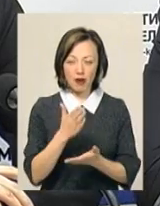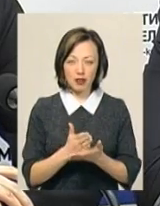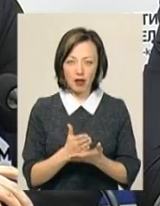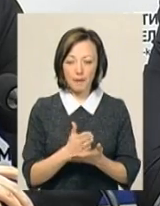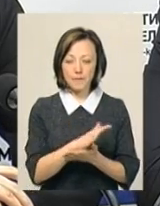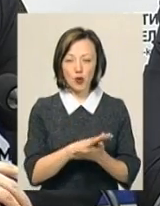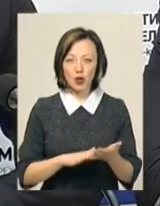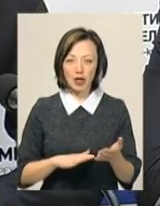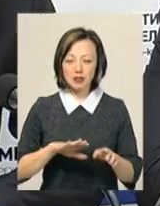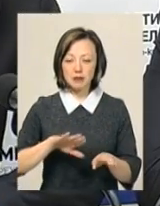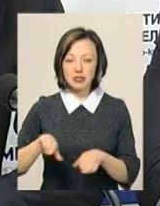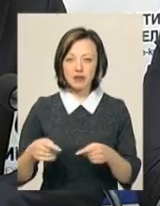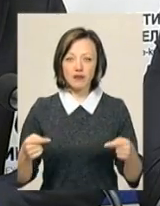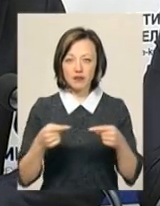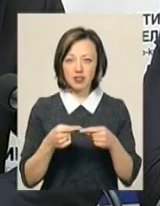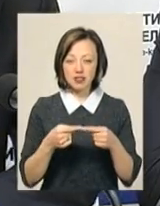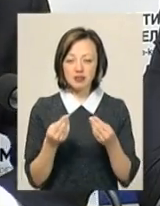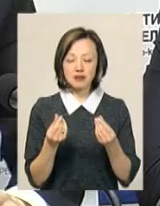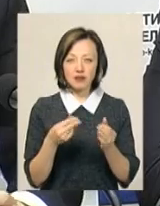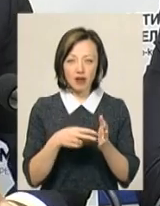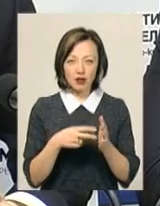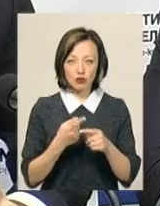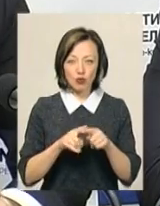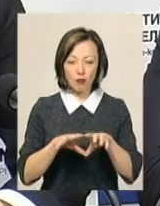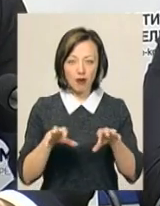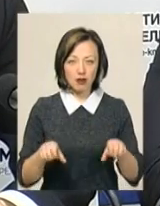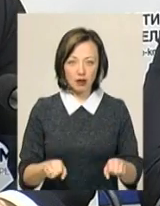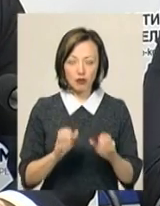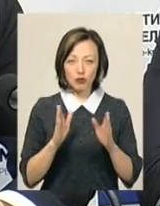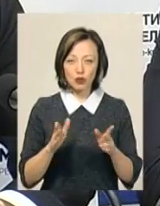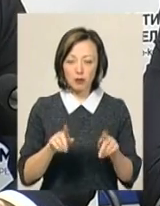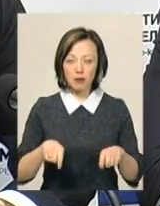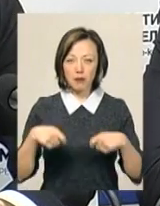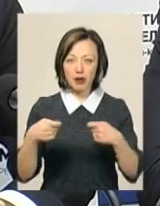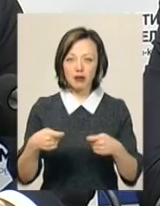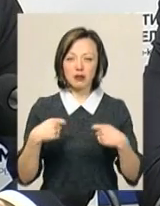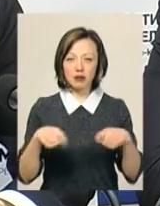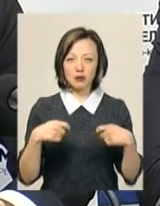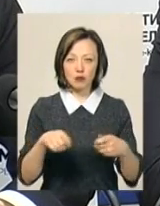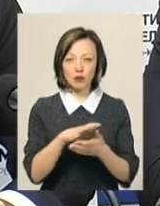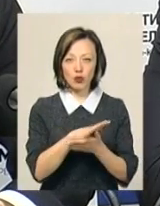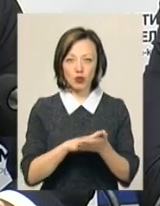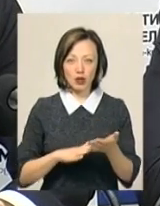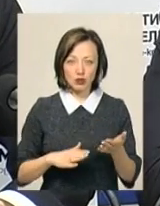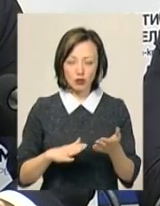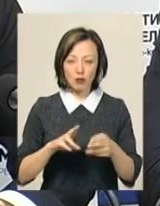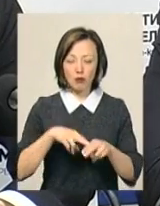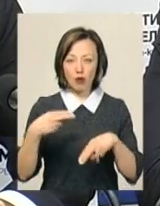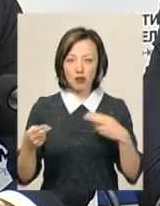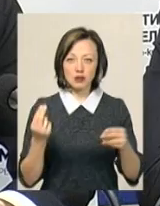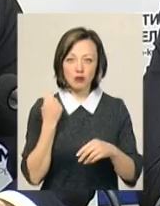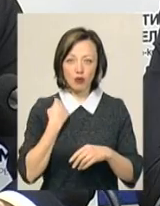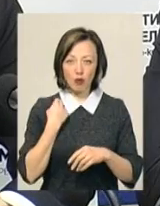В подальшому, після визначення ринкової вартості цього майна, воно буде передано на реалізацію для подальшого погашення